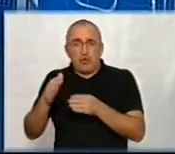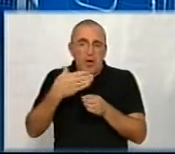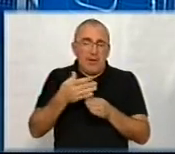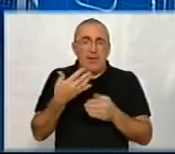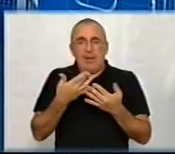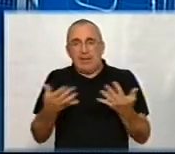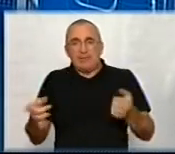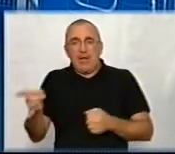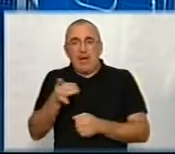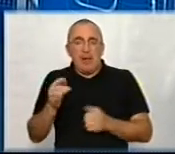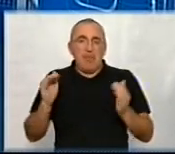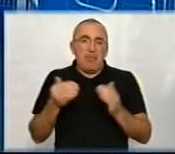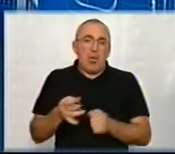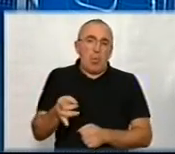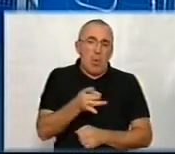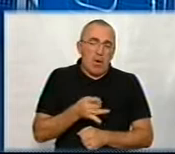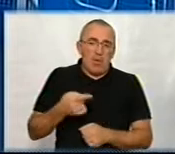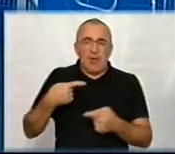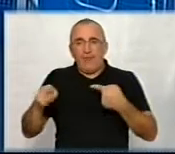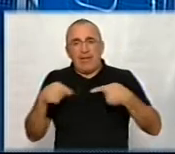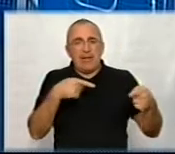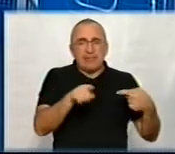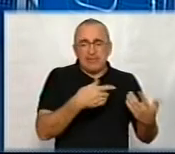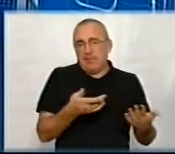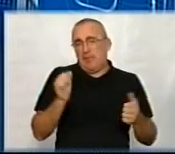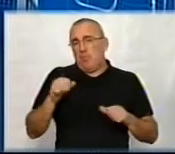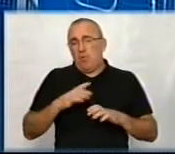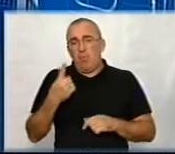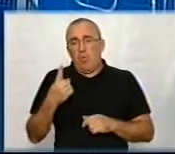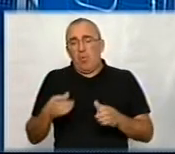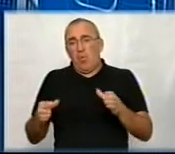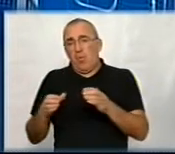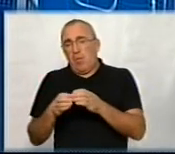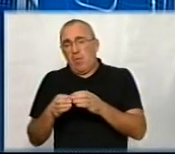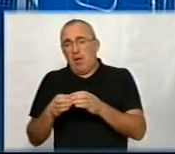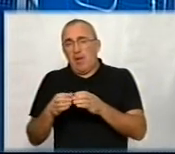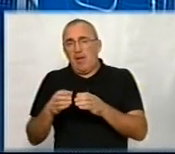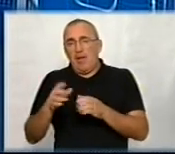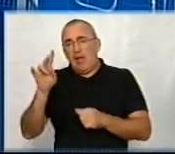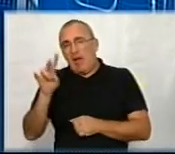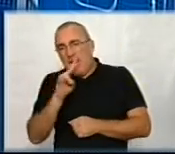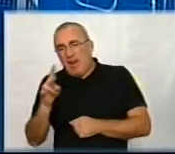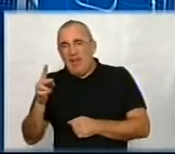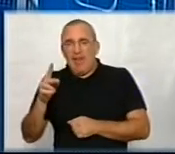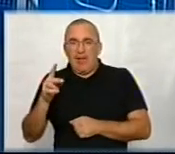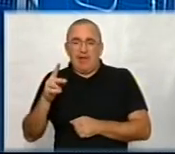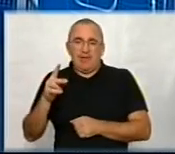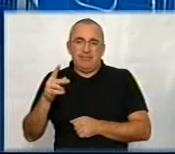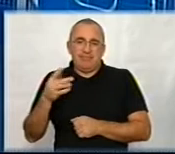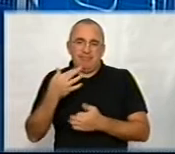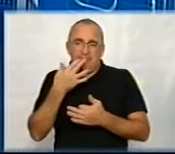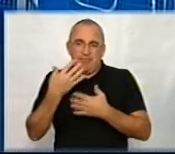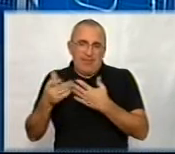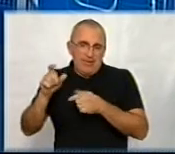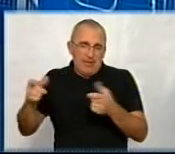різні райони цього міста, мікрорайони, і вони відрізняються. Можливо, інколи це бува навіть по етнічним, релігійним ознакам. Тоді ми можемо